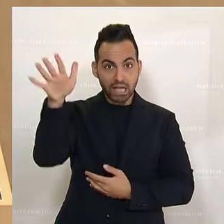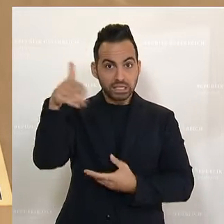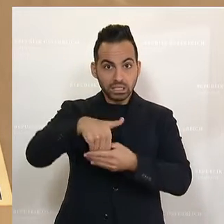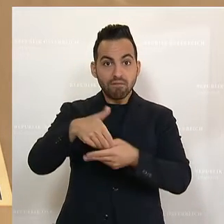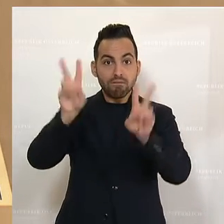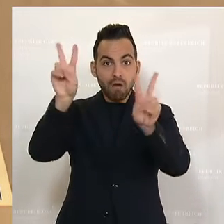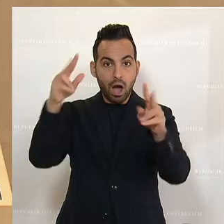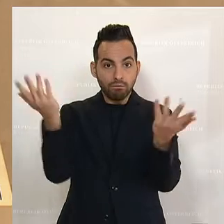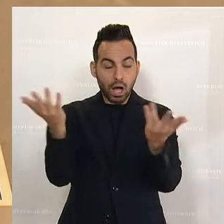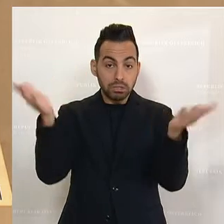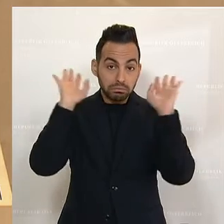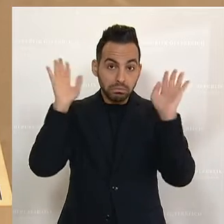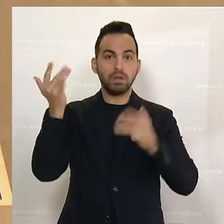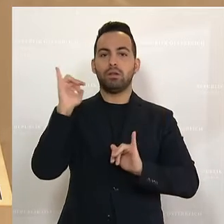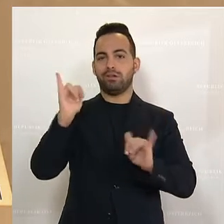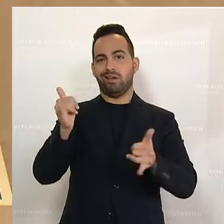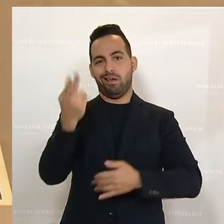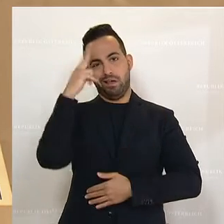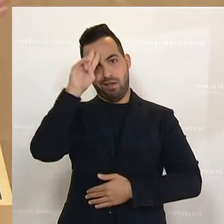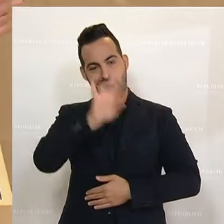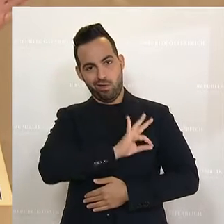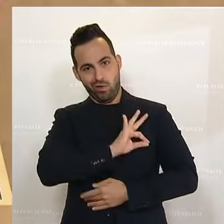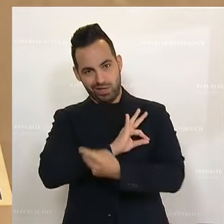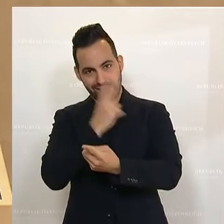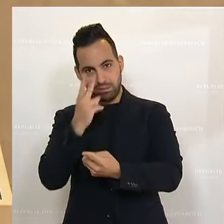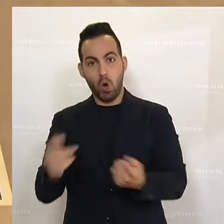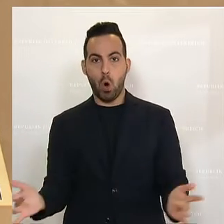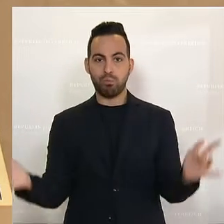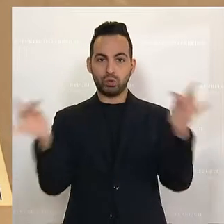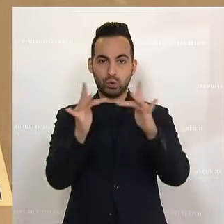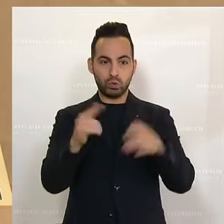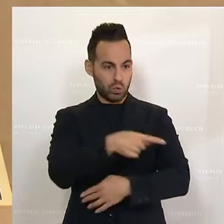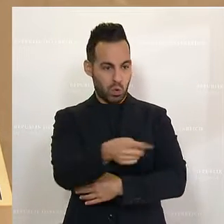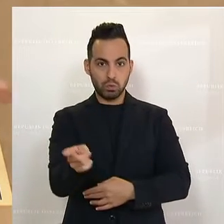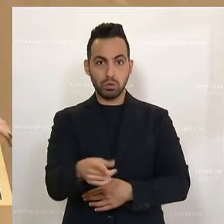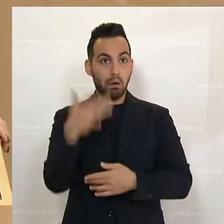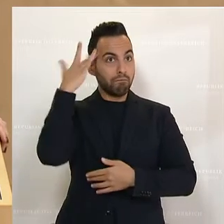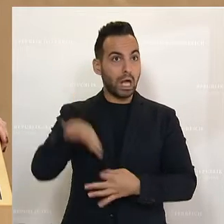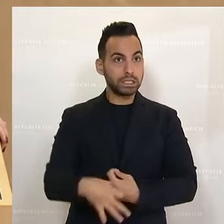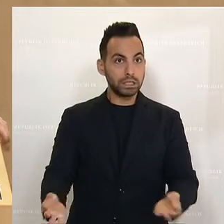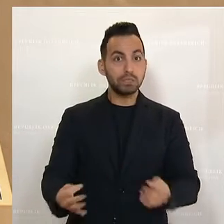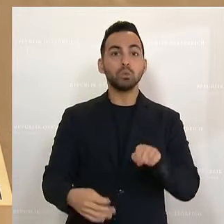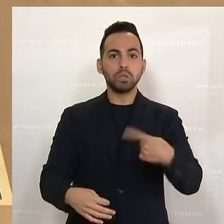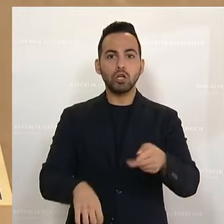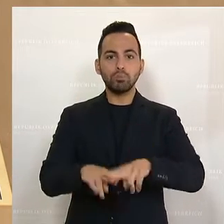ist. Ja, Herr Kollege, sieht, auch die Opposition weiß nichts, aber das sogar besser.